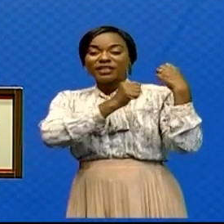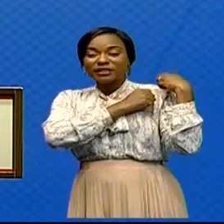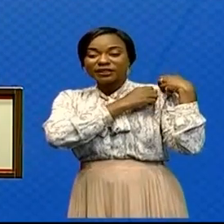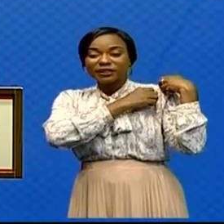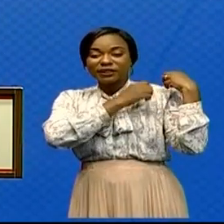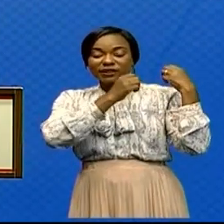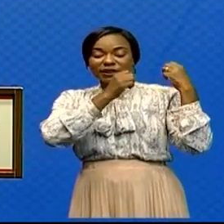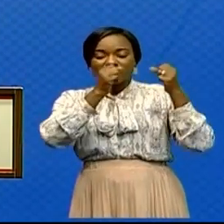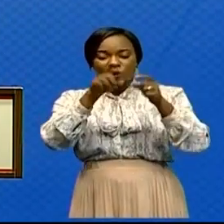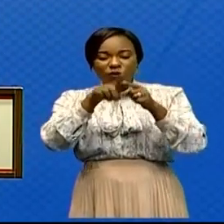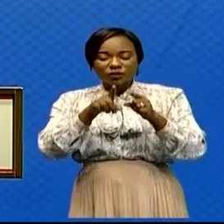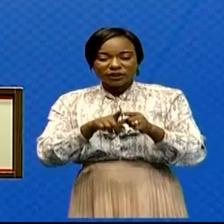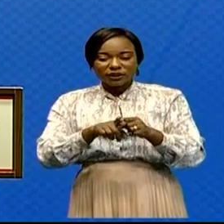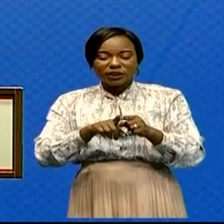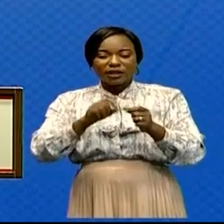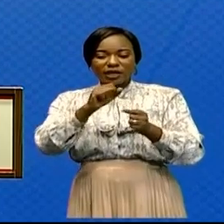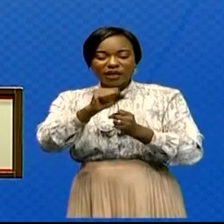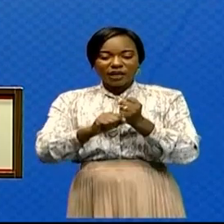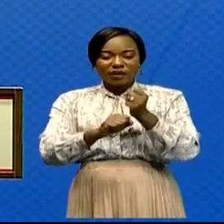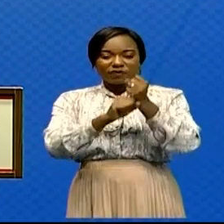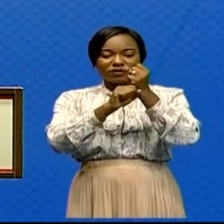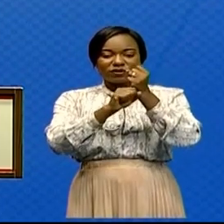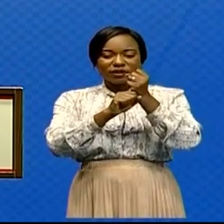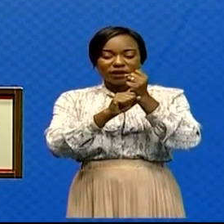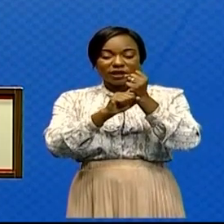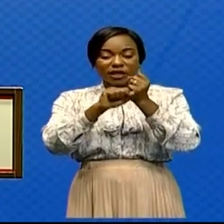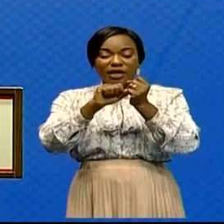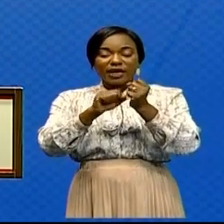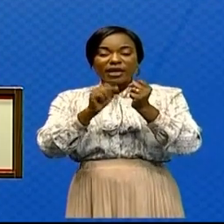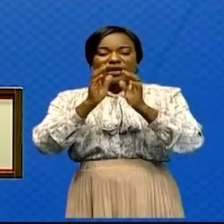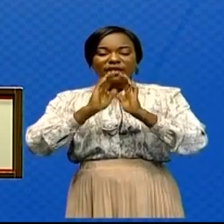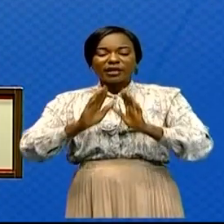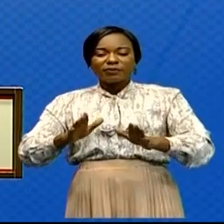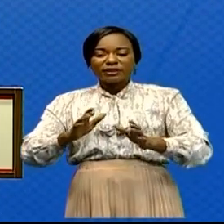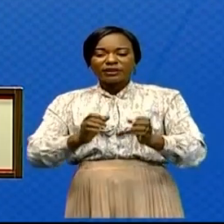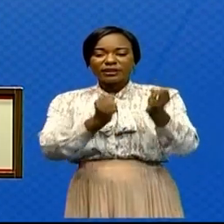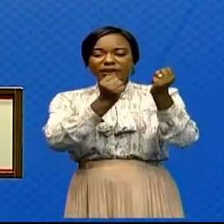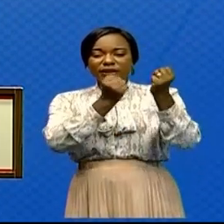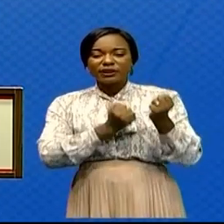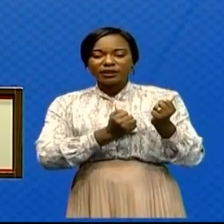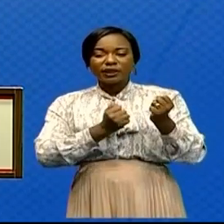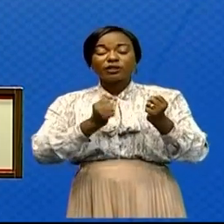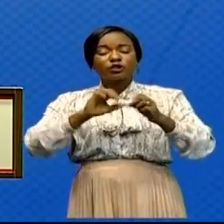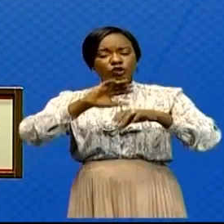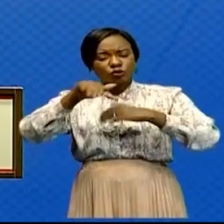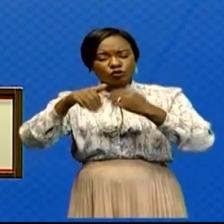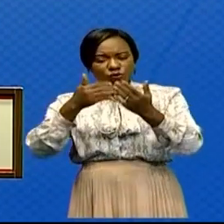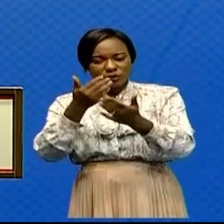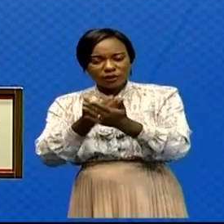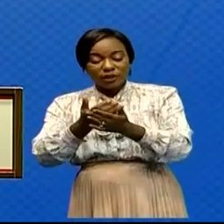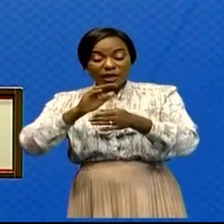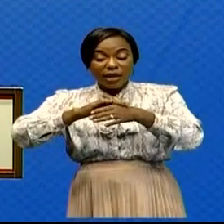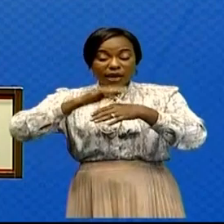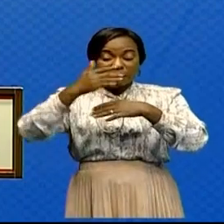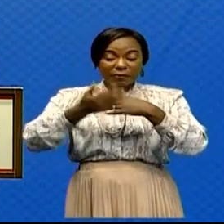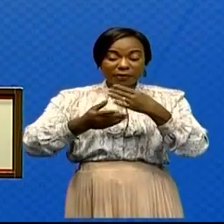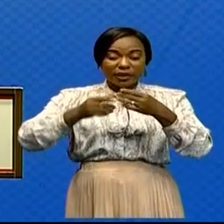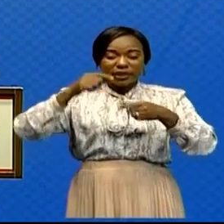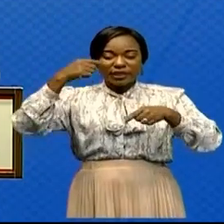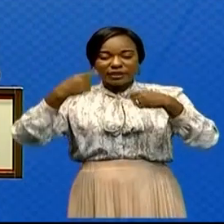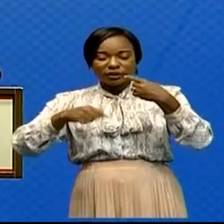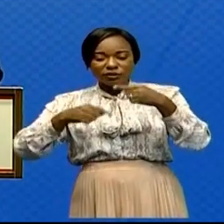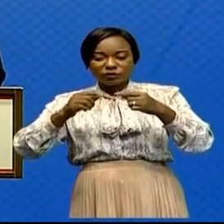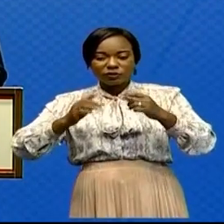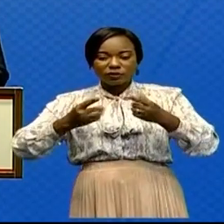niveaux et à renforcer les capacités des syndicalistes au plan syndical. Après débat et délibération,